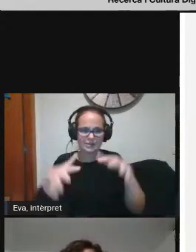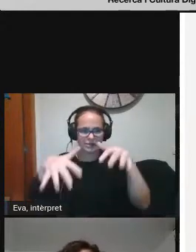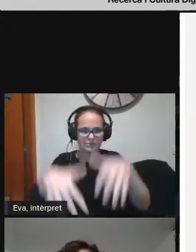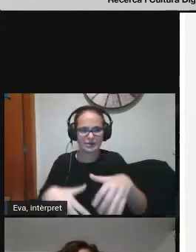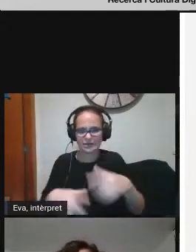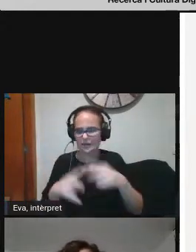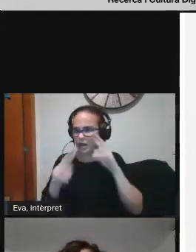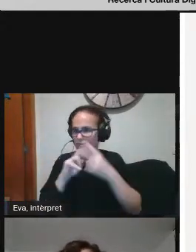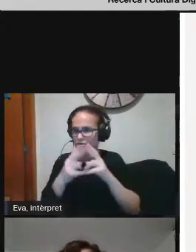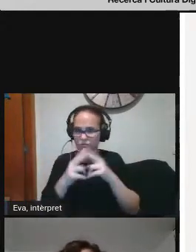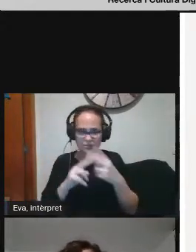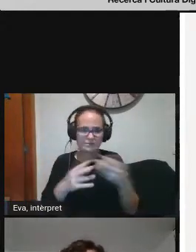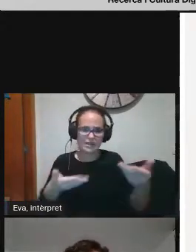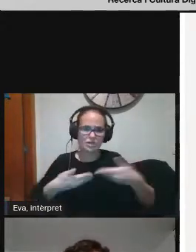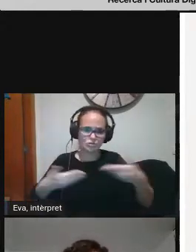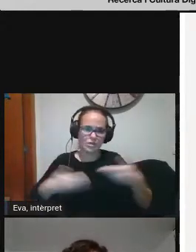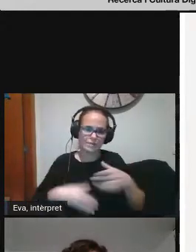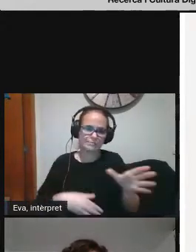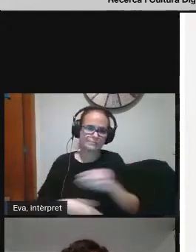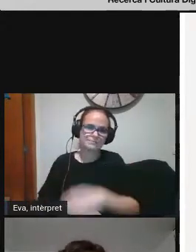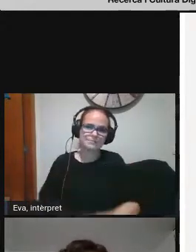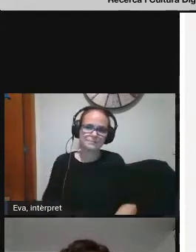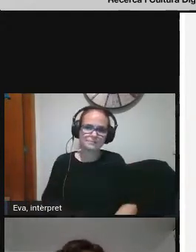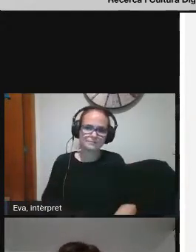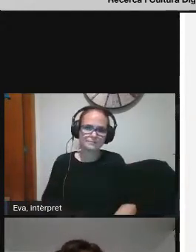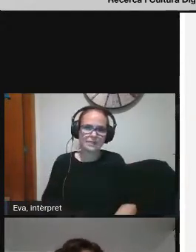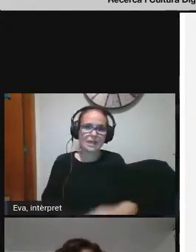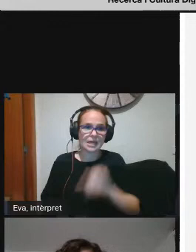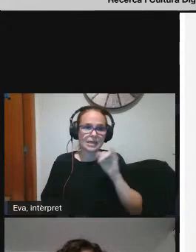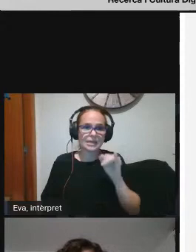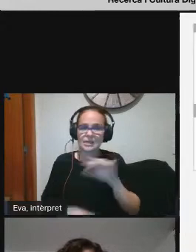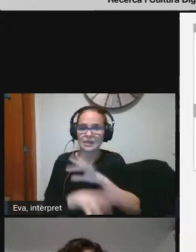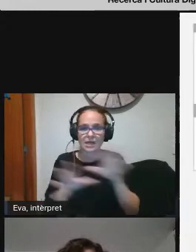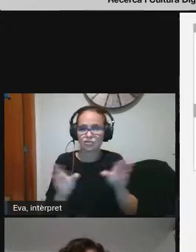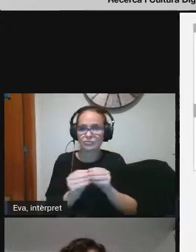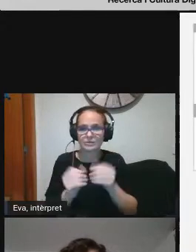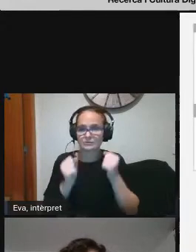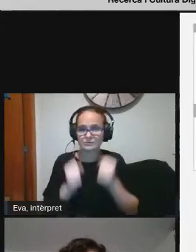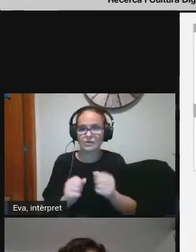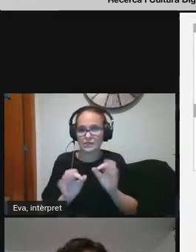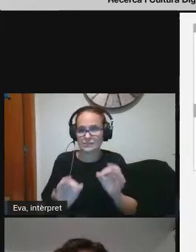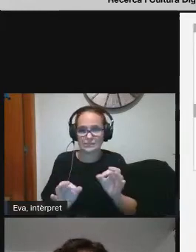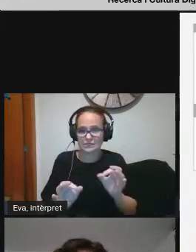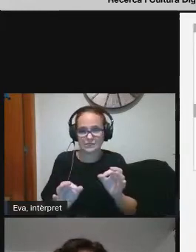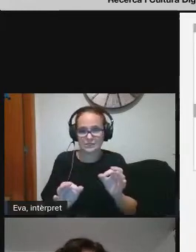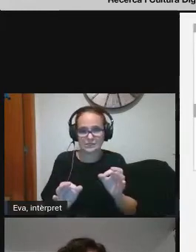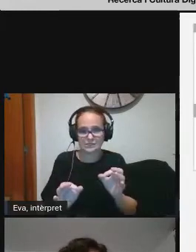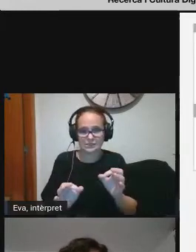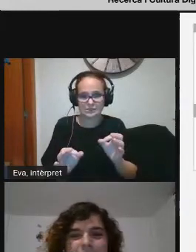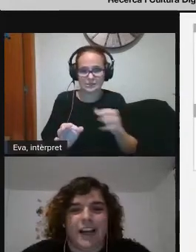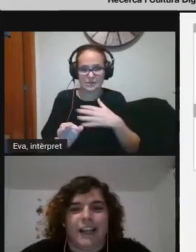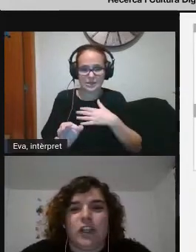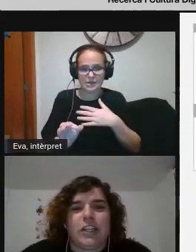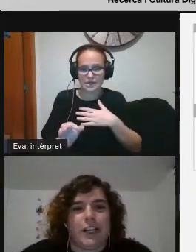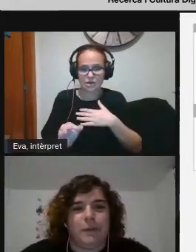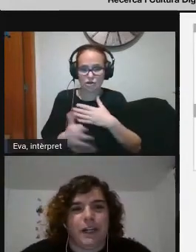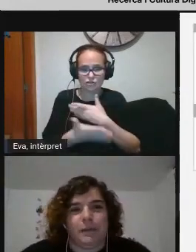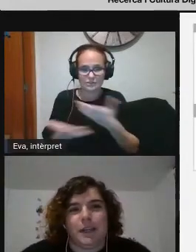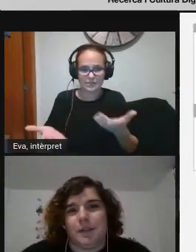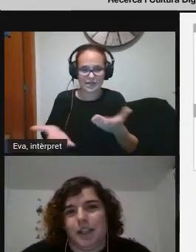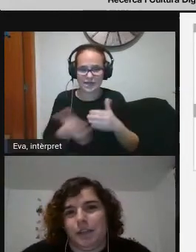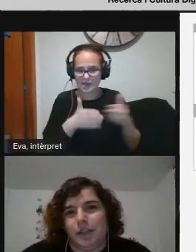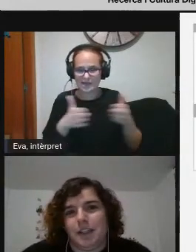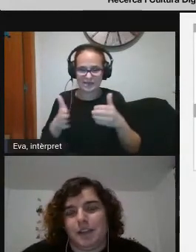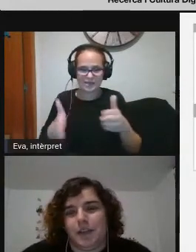coneixent i que et van ajudant I així molt resumit aquest és el nostre el nostre